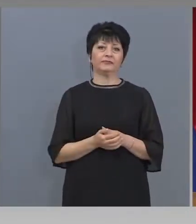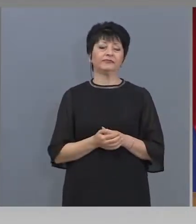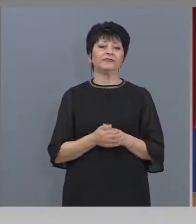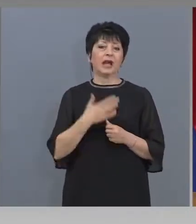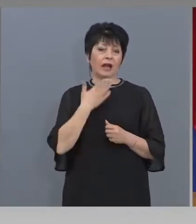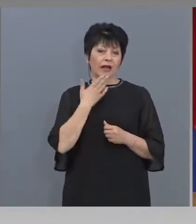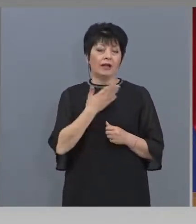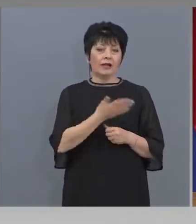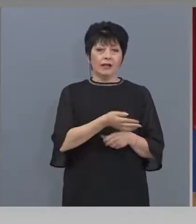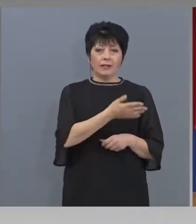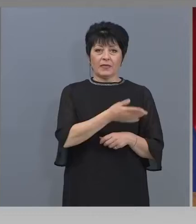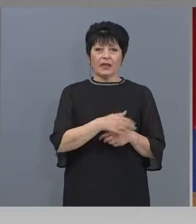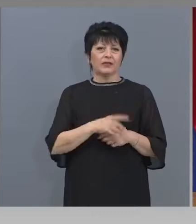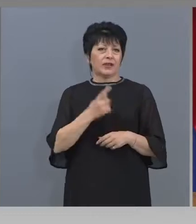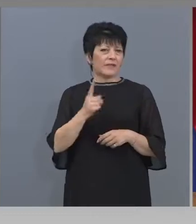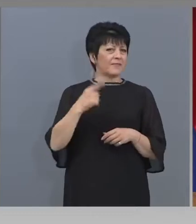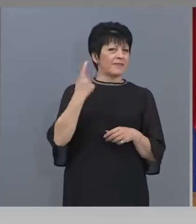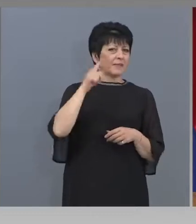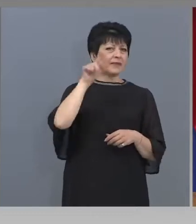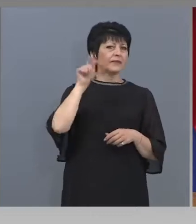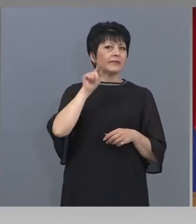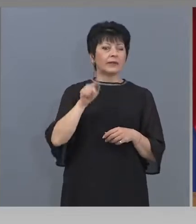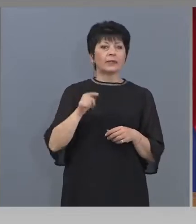Благодаря ви на първия въпрос.